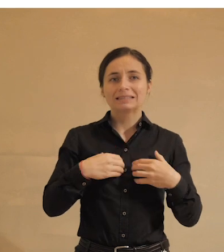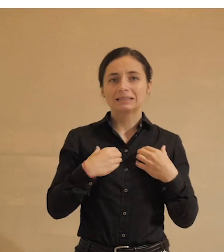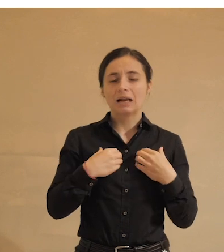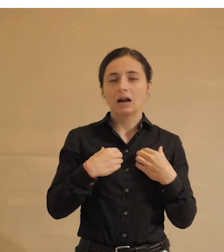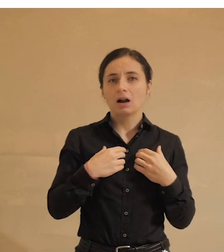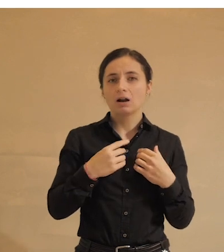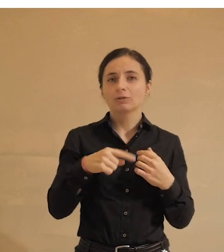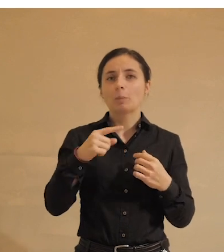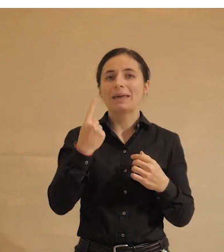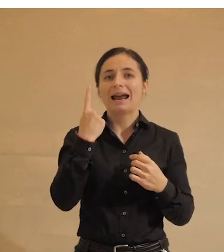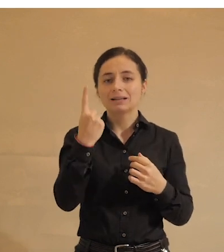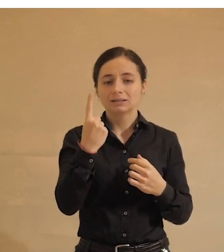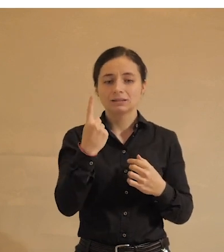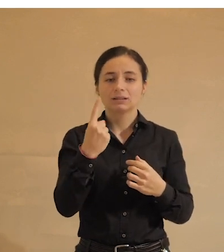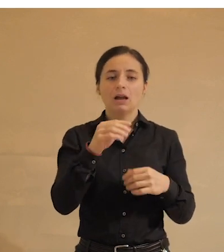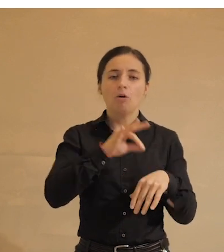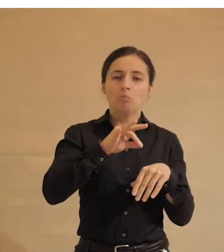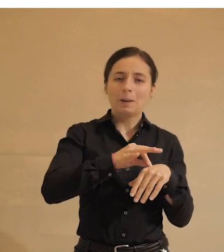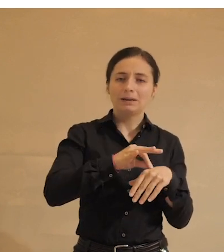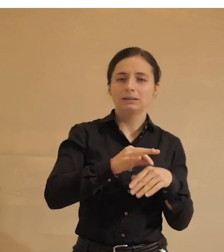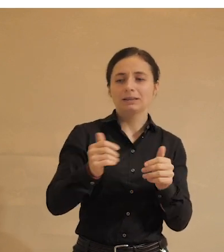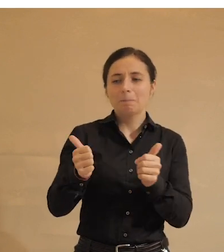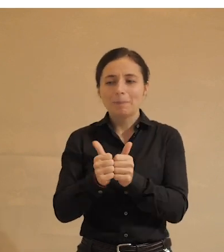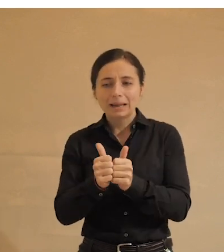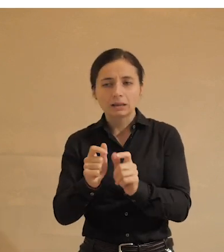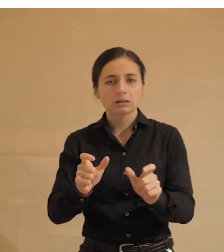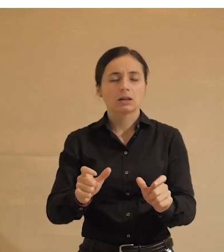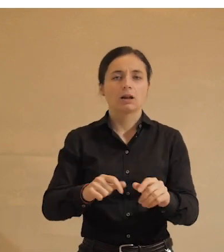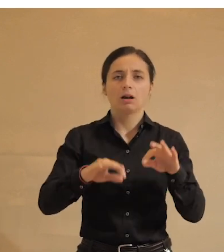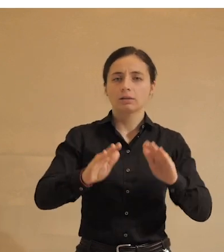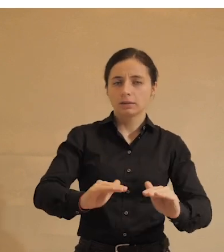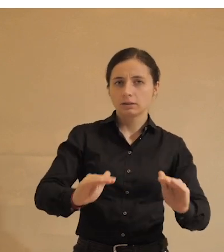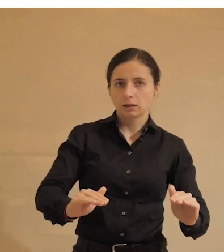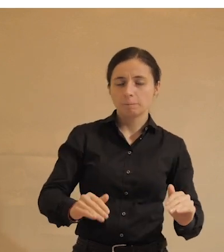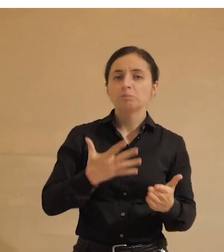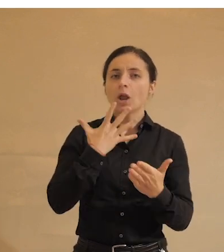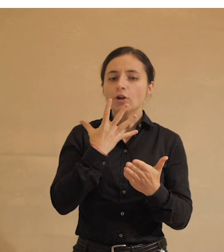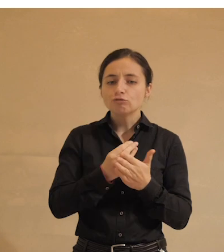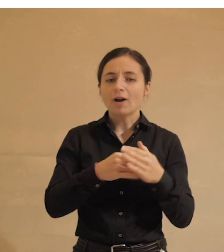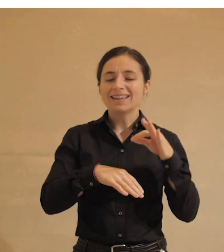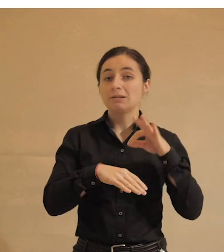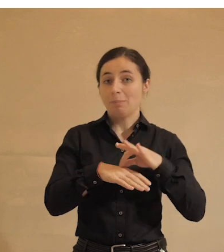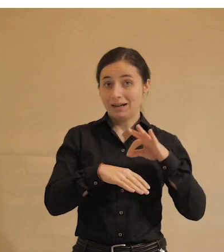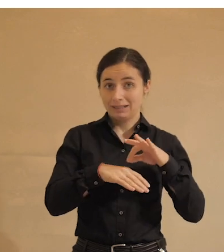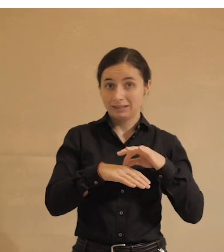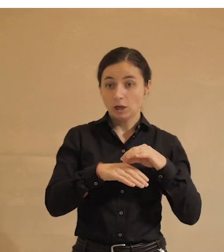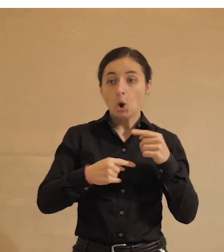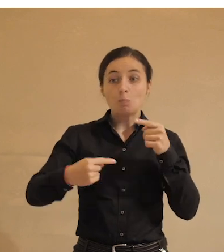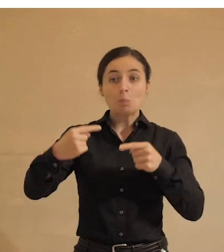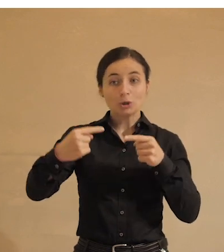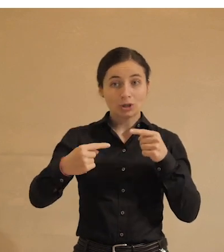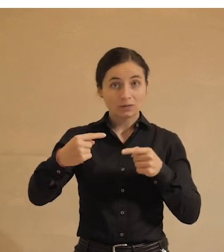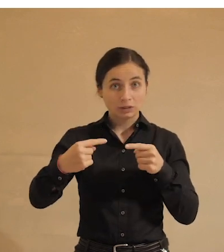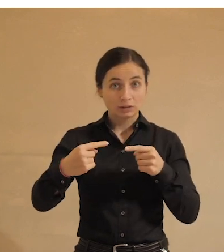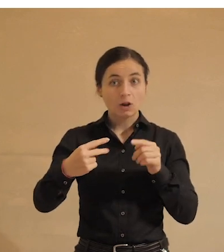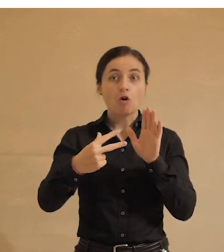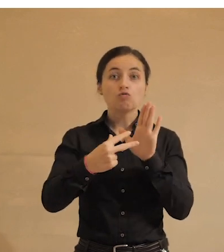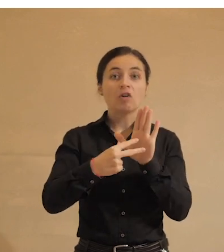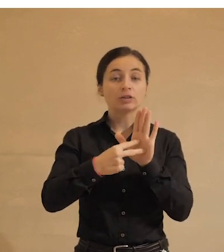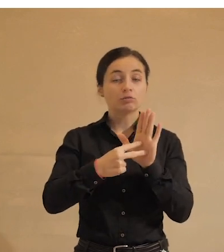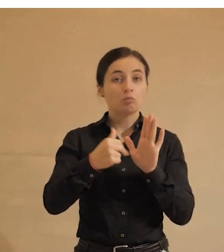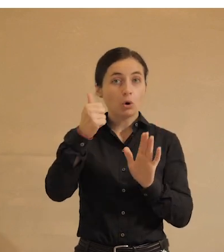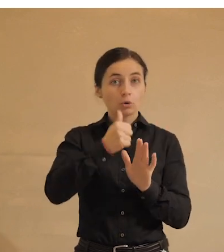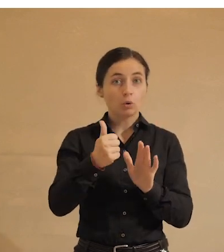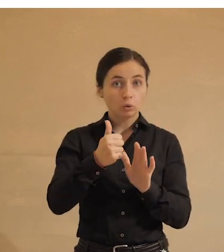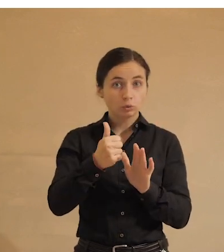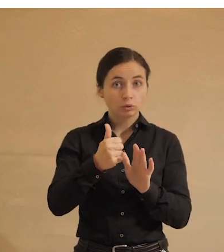– болезни близких и детей. Значит, свои собственные болезни по сравнению с 2008 годом